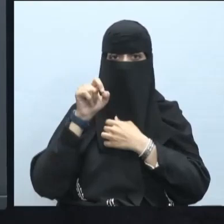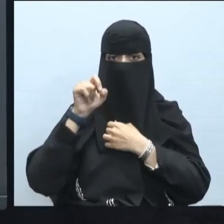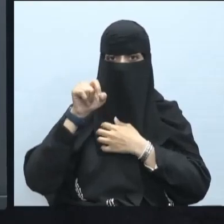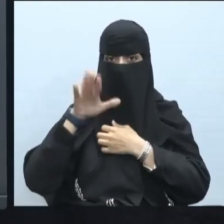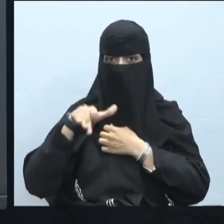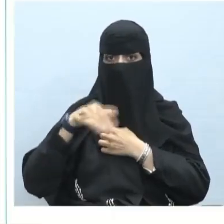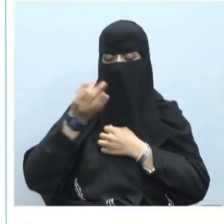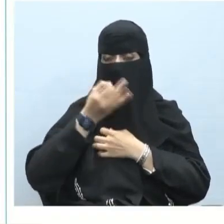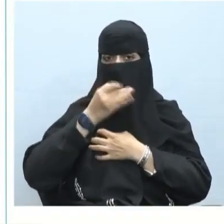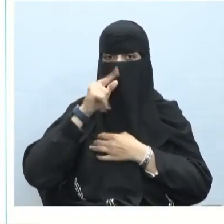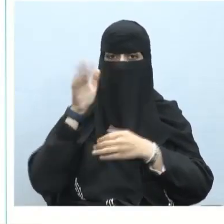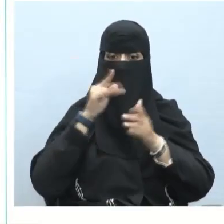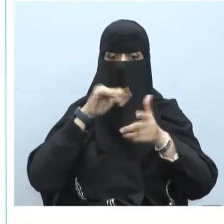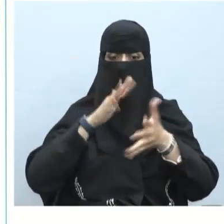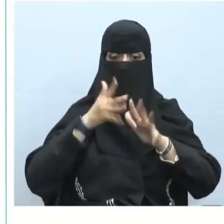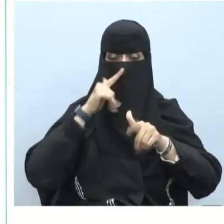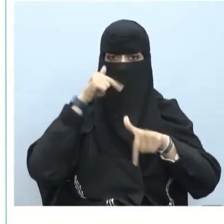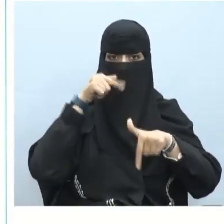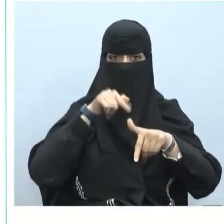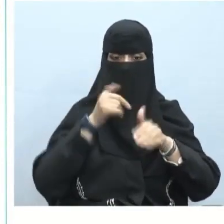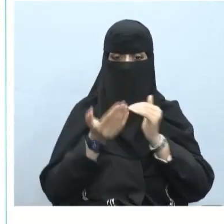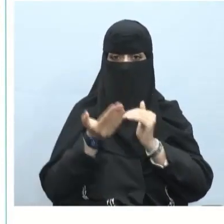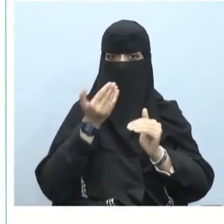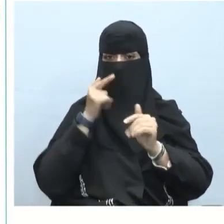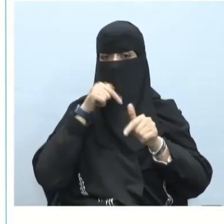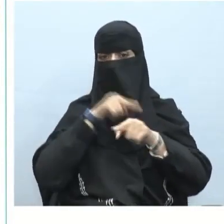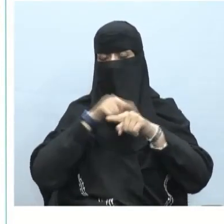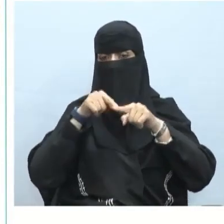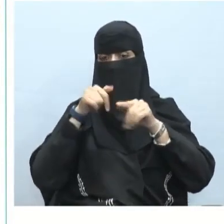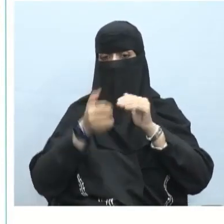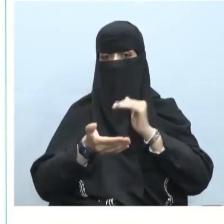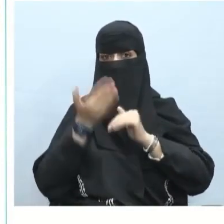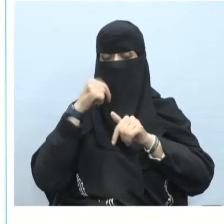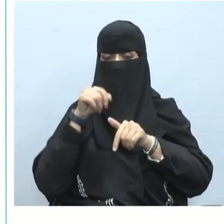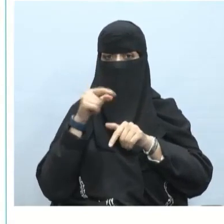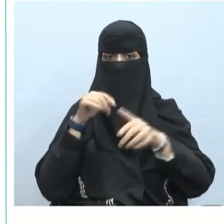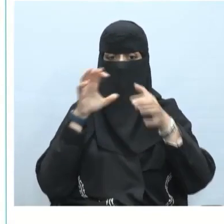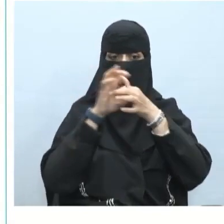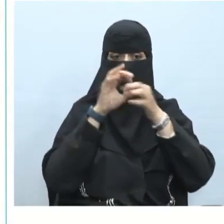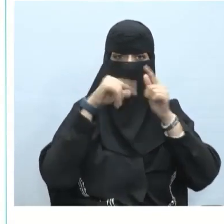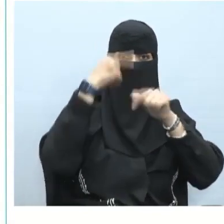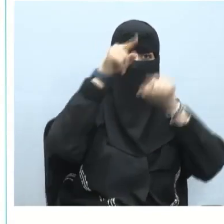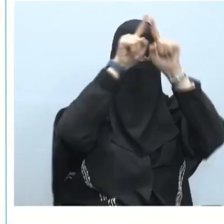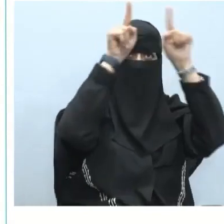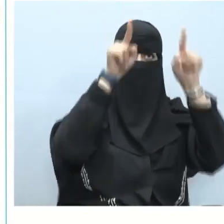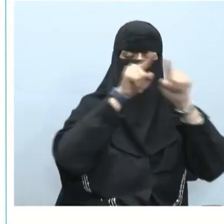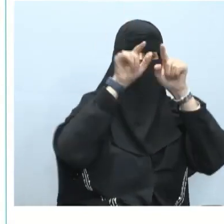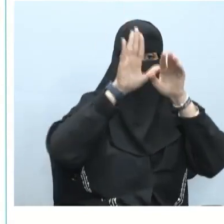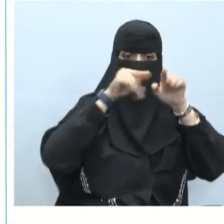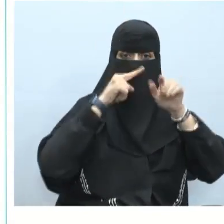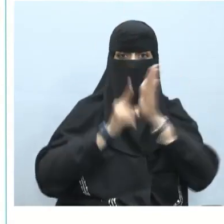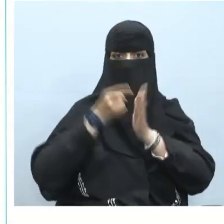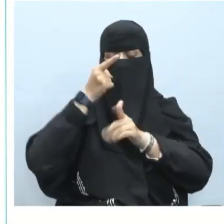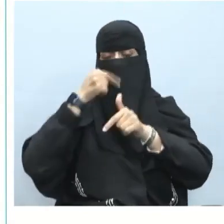كلامه ممكن أن نعود إلى الدرس رابط الدرس الرقمي موجود في